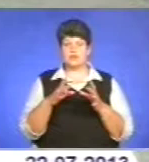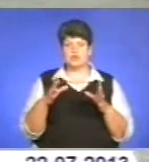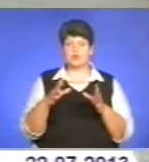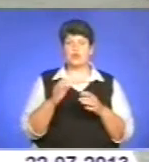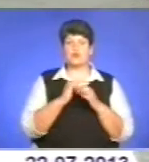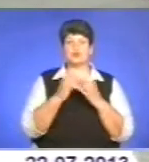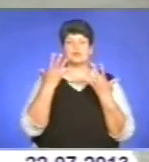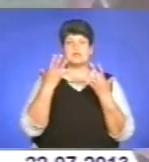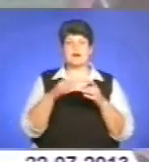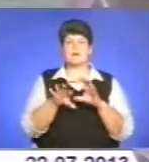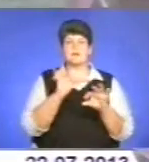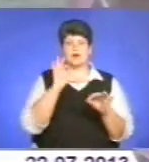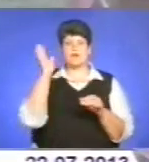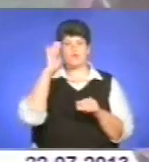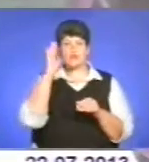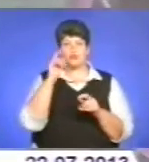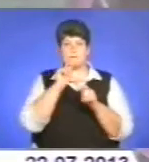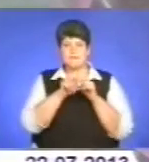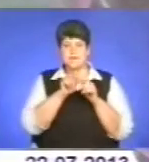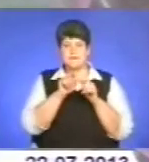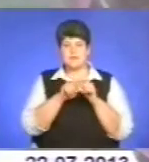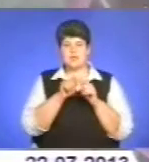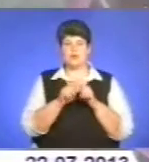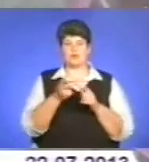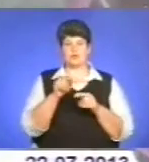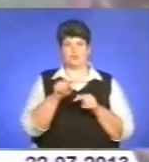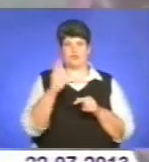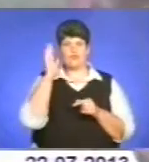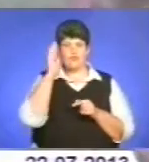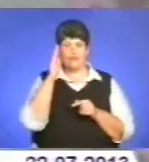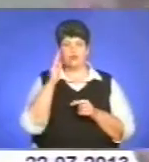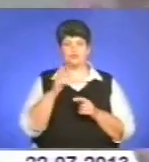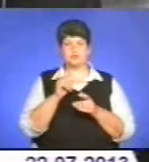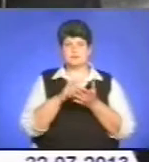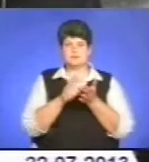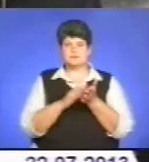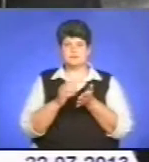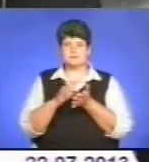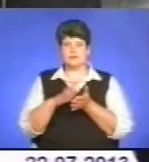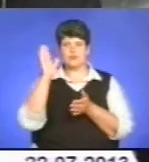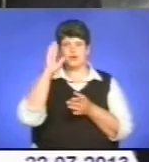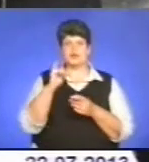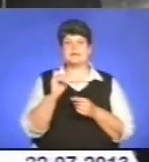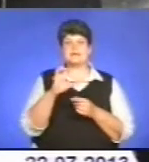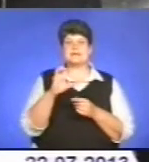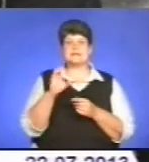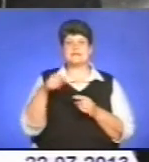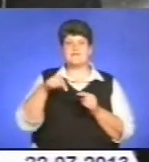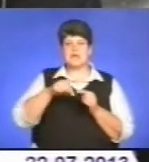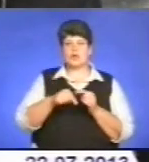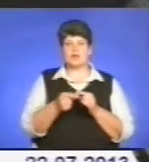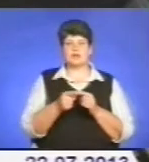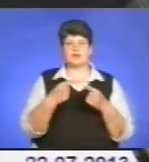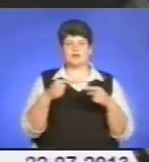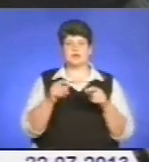дня відбирають воду із водозаборів та перевіряють її. Окрім того, періодично інспектують воду із свердловин та з розподільчих